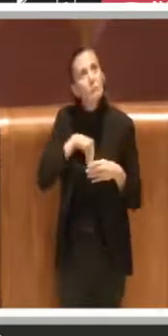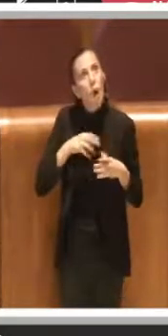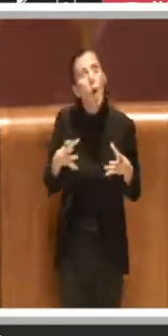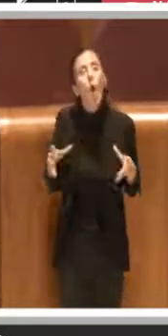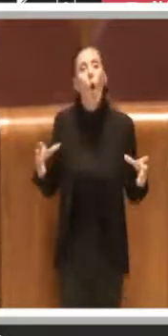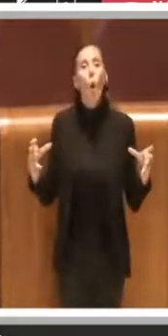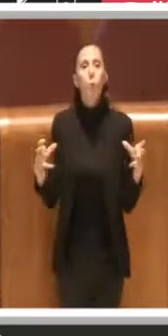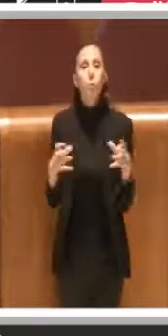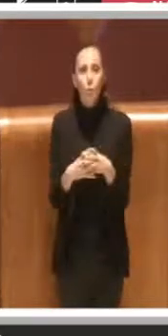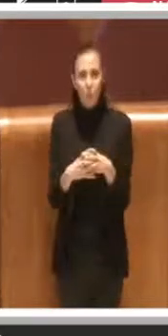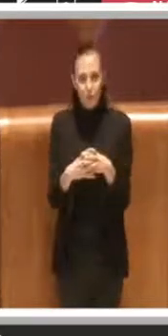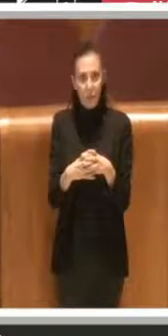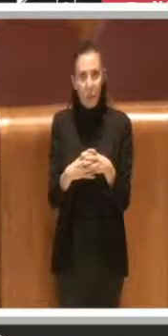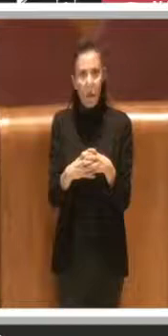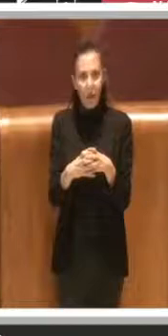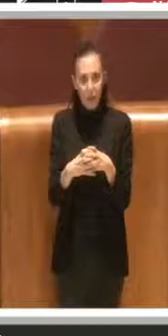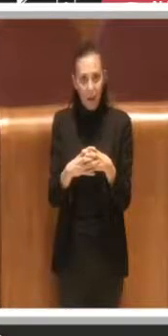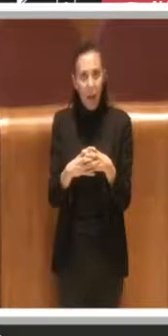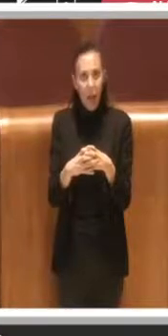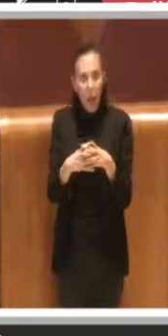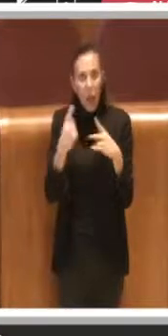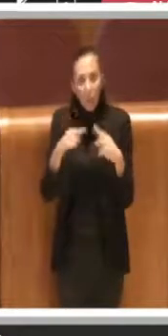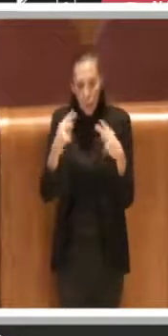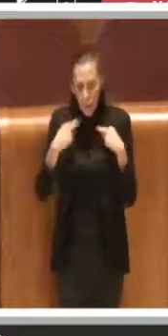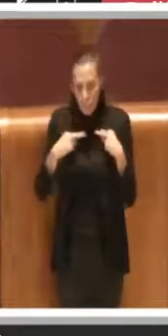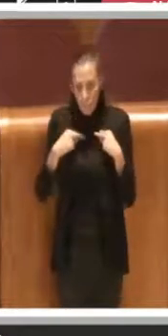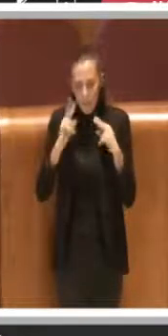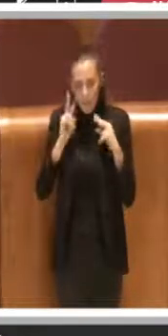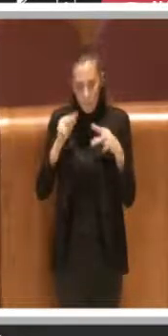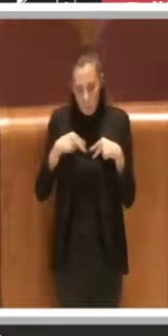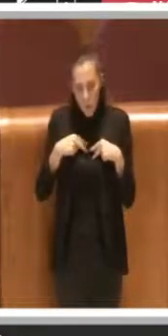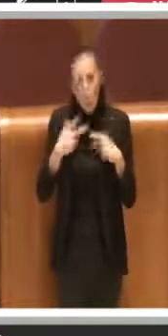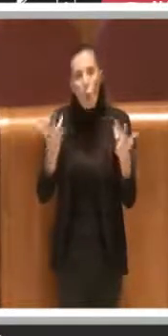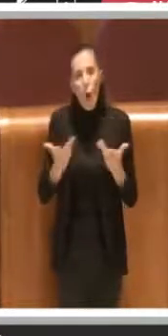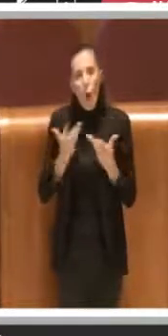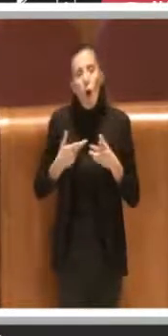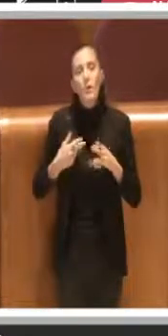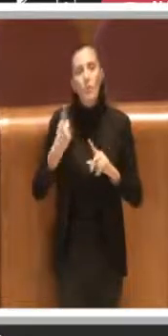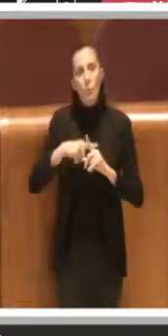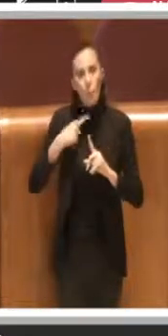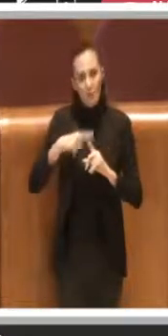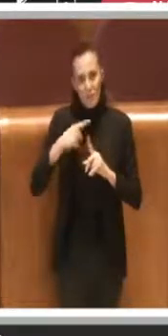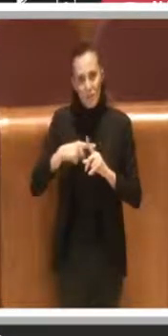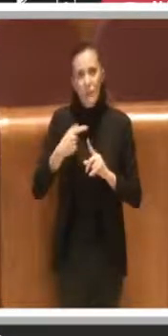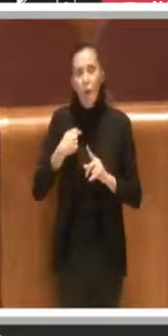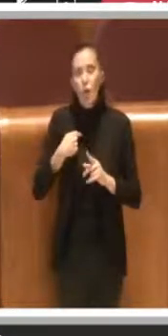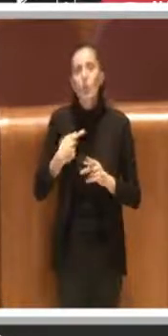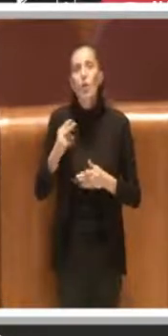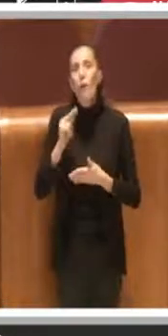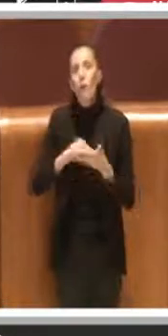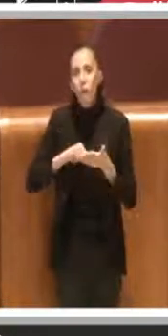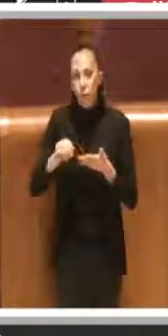riesce a volte a dare anche un senso diverso alla propria vita. In virtù di tutto questo io voterò positivamente a questa delibera. Grazie Presidente.